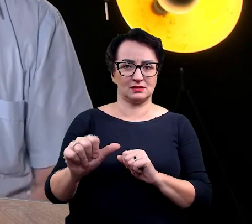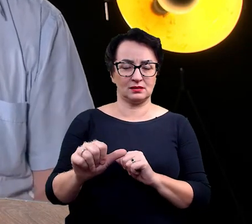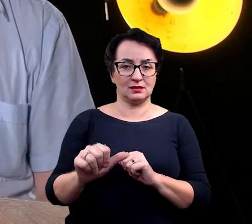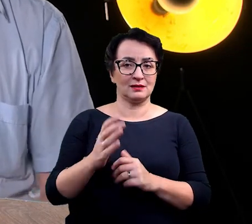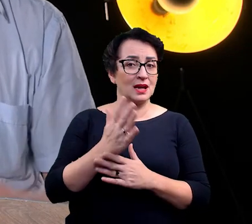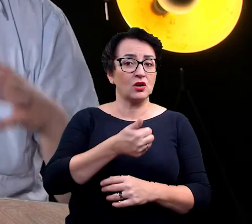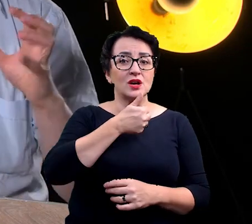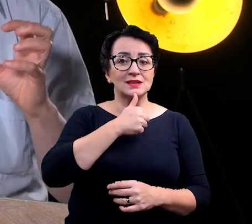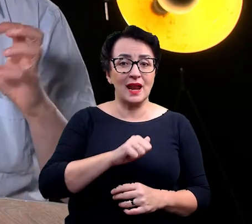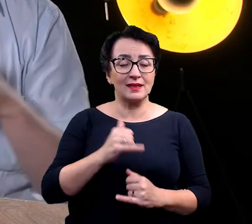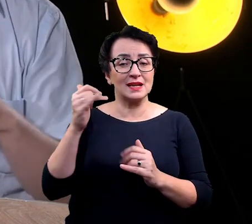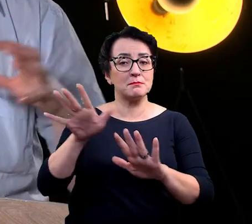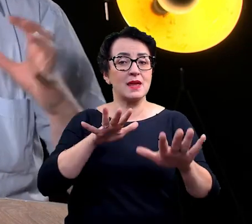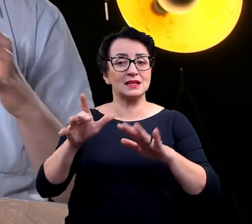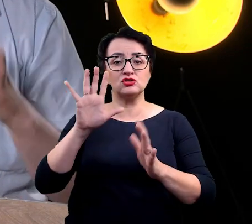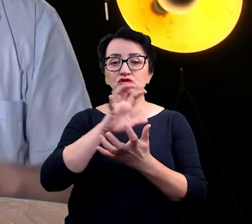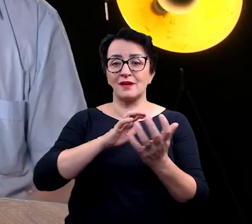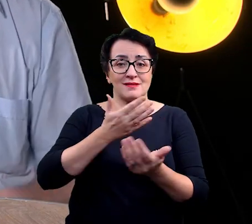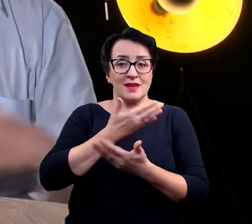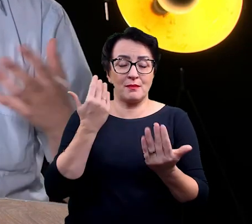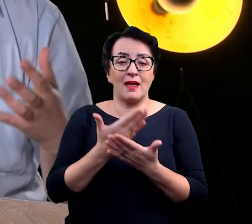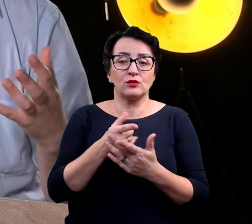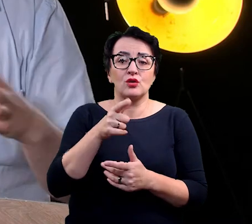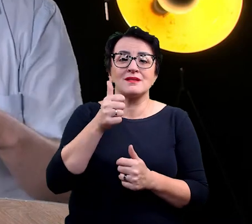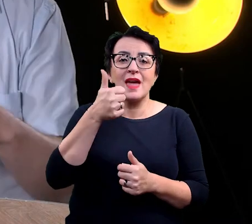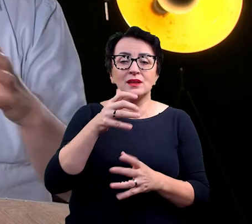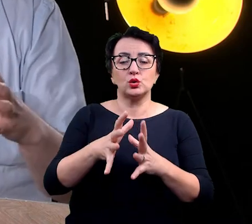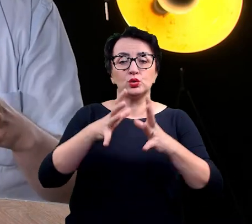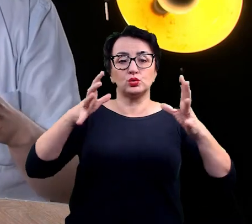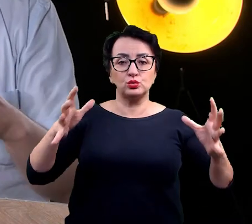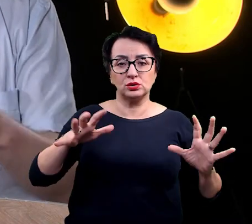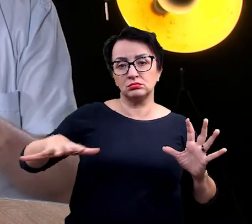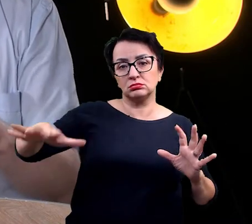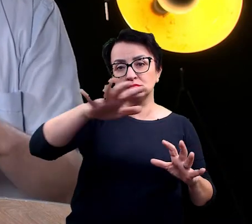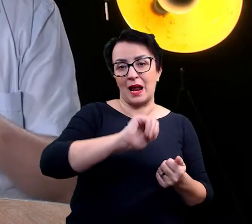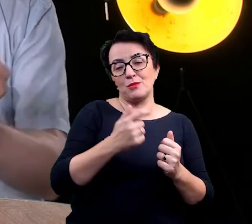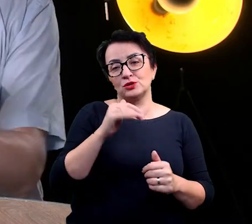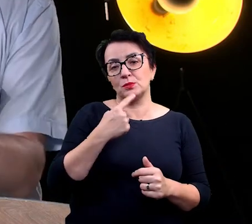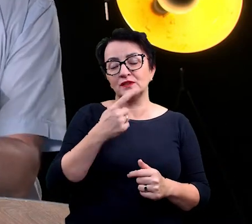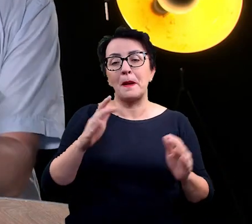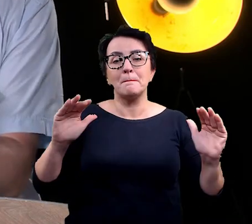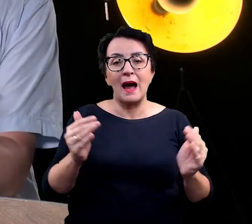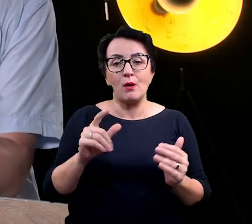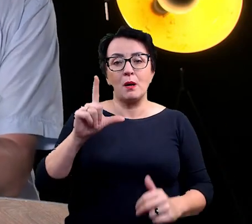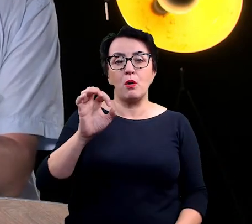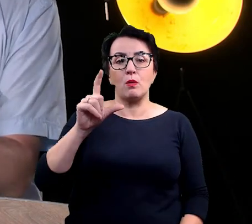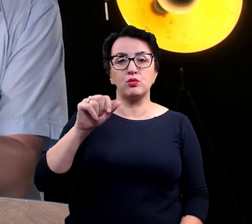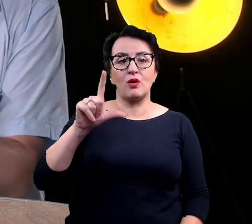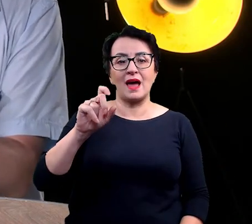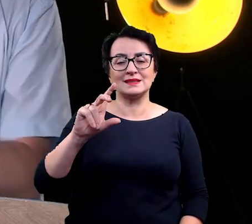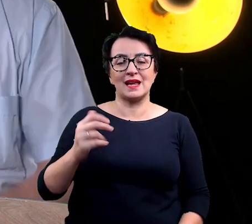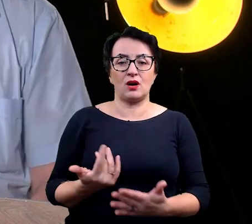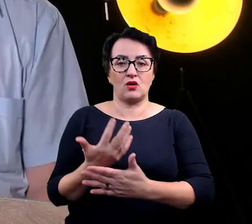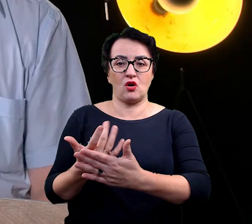miejscach na świecie. Także mamy do czynienia tak naprawdę z jedną taką dużą, znaczy no małą, populacją na stosunkowo niewielkim